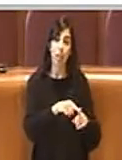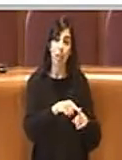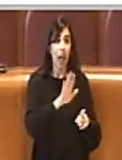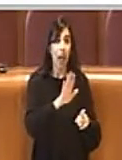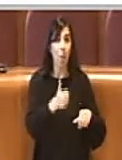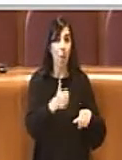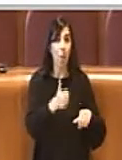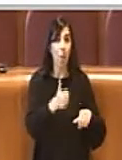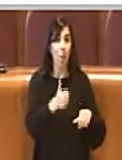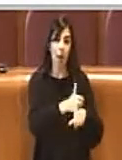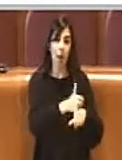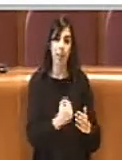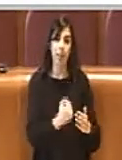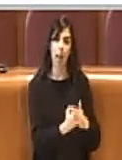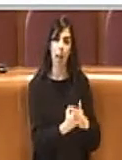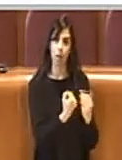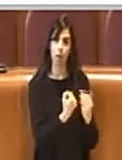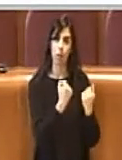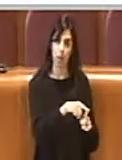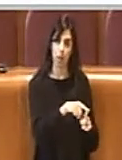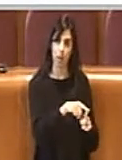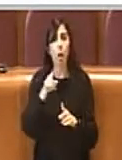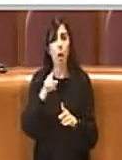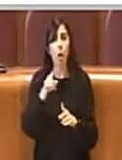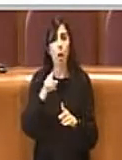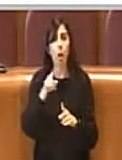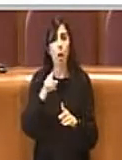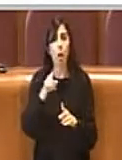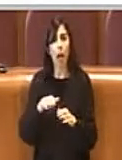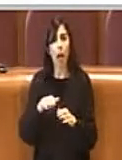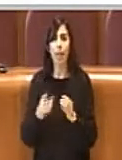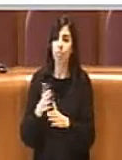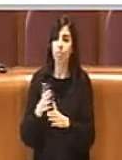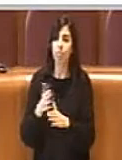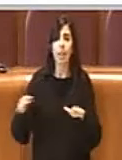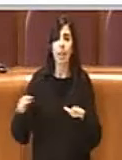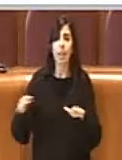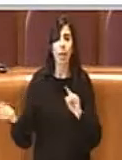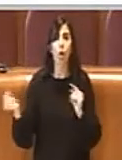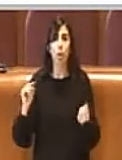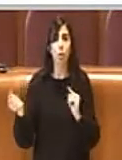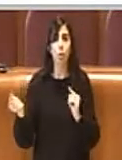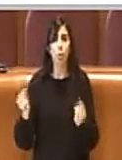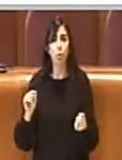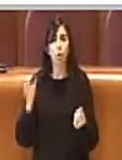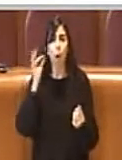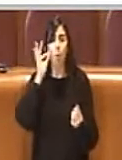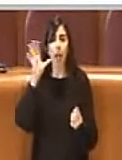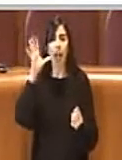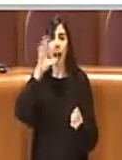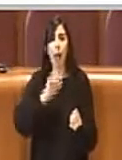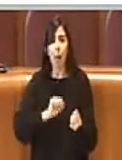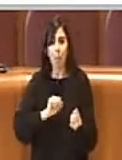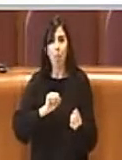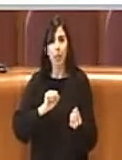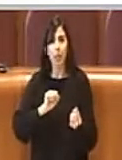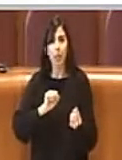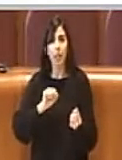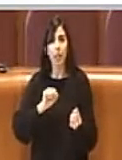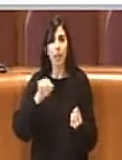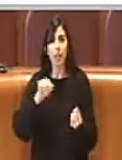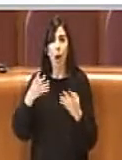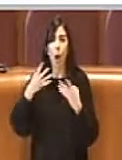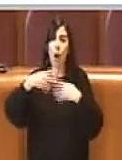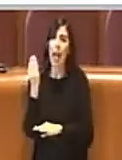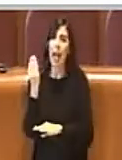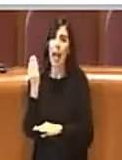avviare un tavolo che è volto a comprendere meglio e a lavorare sugli impatti organizzativi del lente nel momento in cui entra